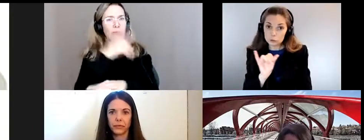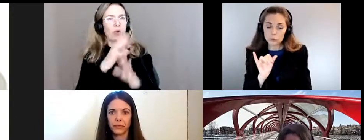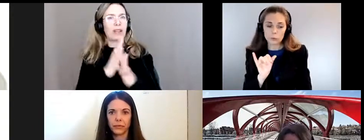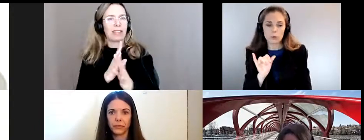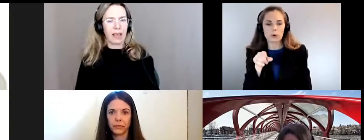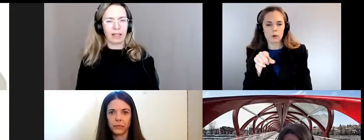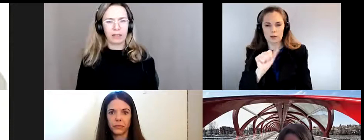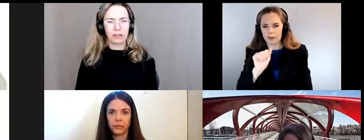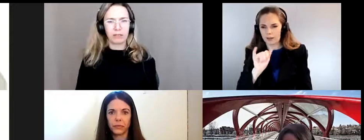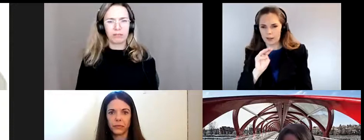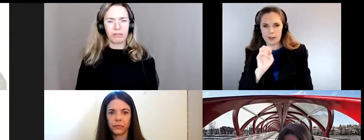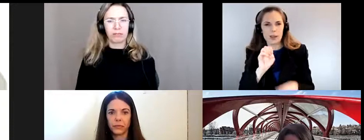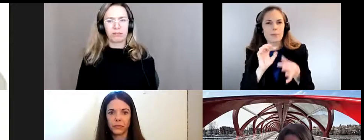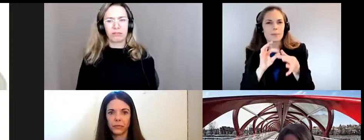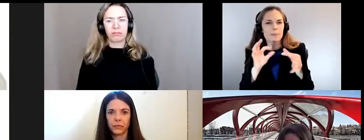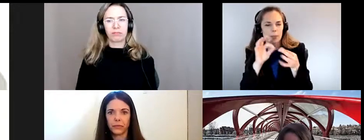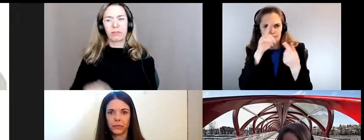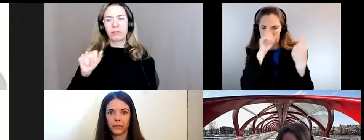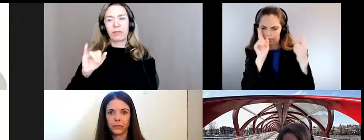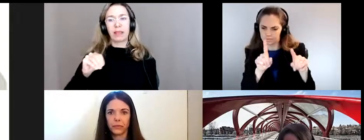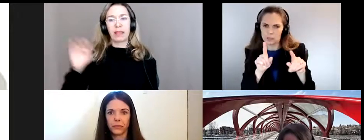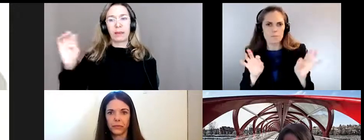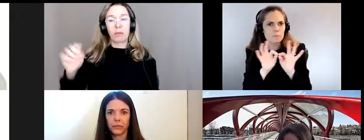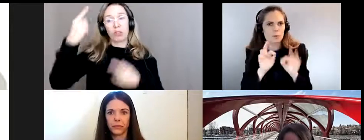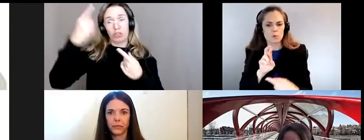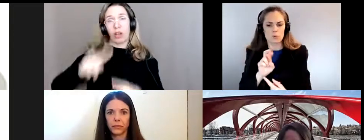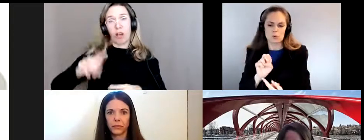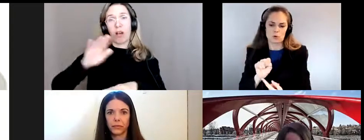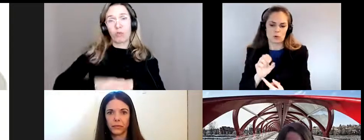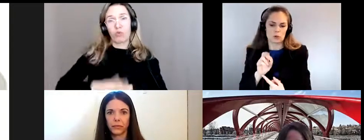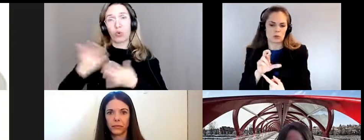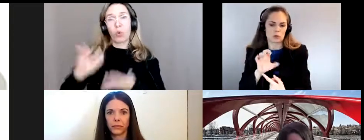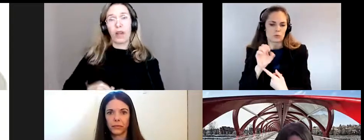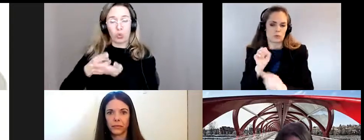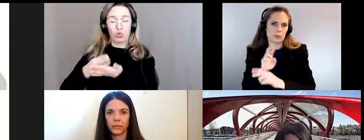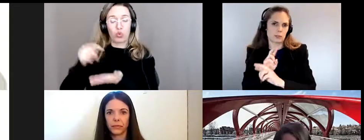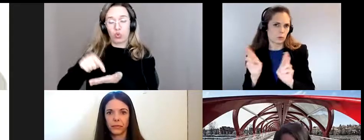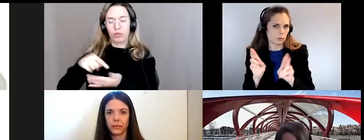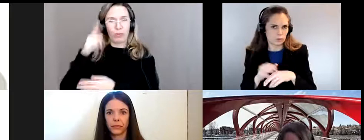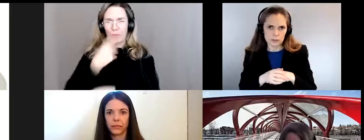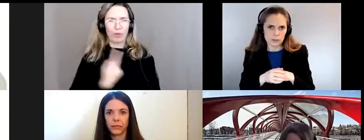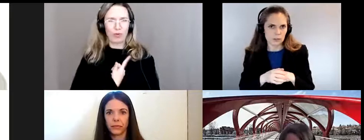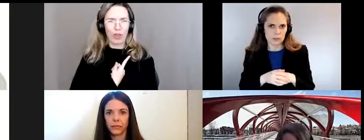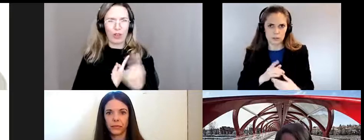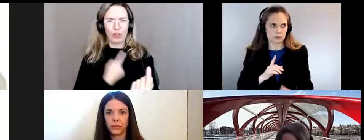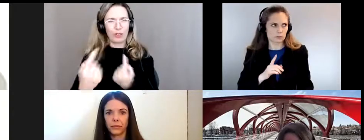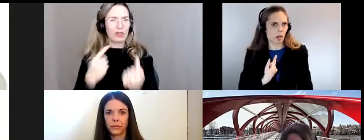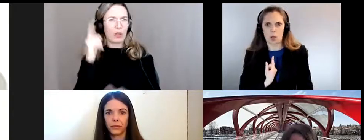et je suis d'accord avec ce qu'Emy disait par rapport aux ressources c'est un travail qu'on ne peut pas faire seul donc